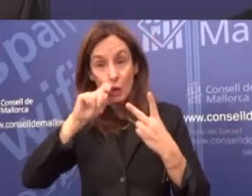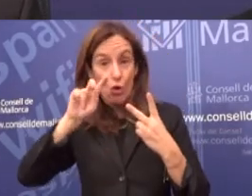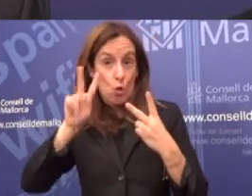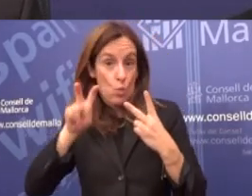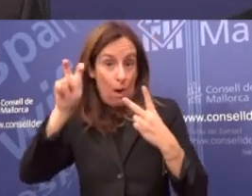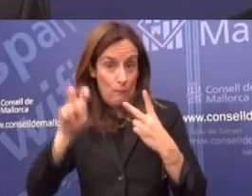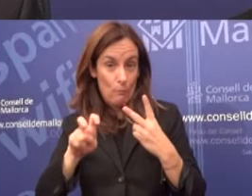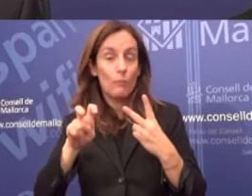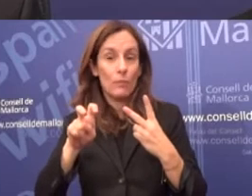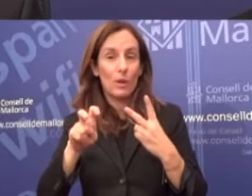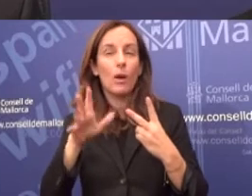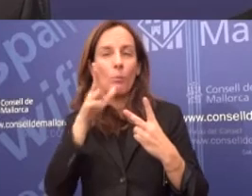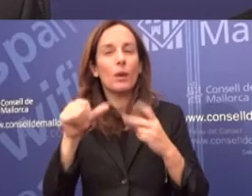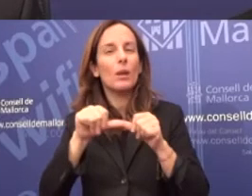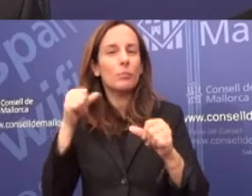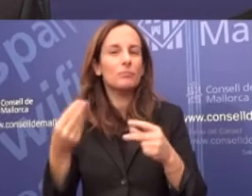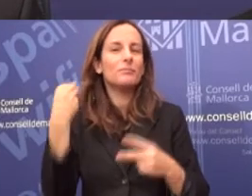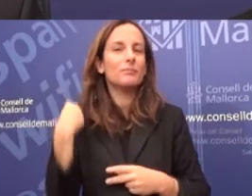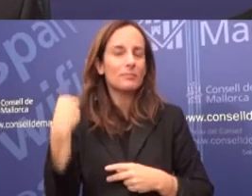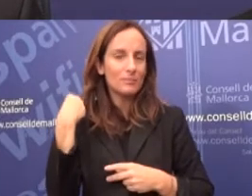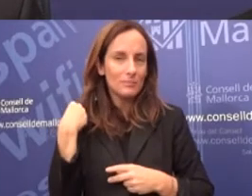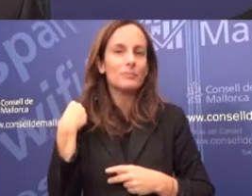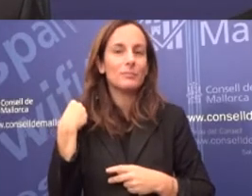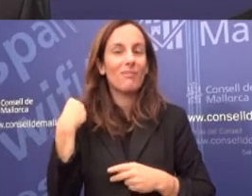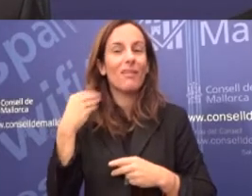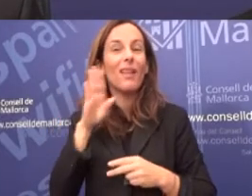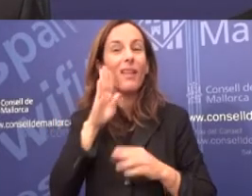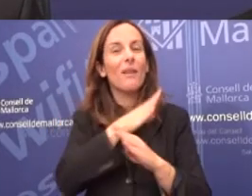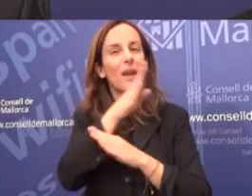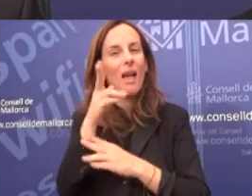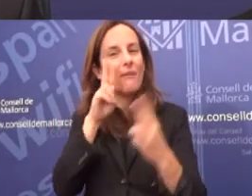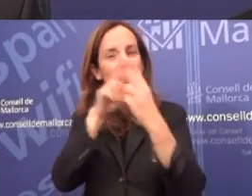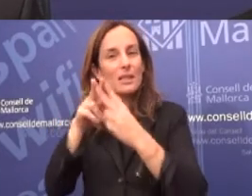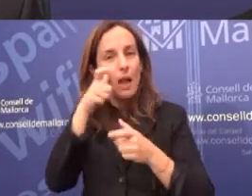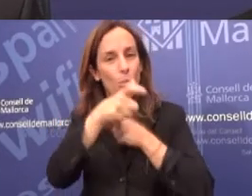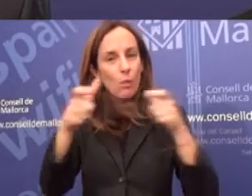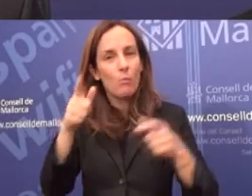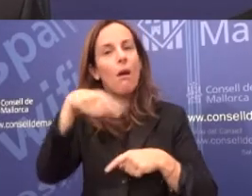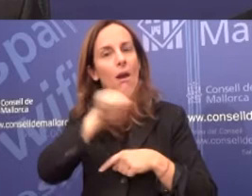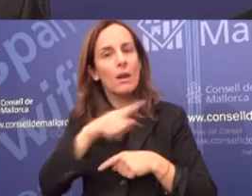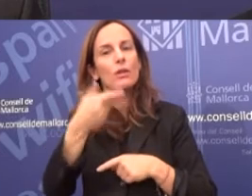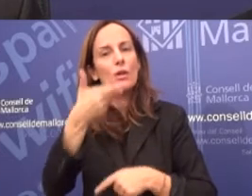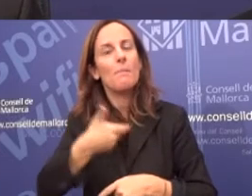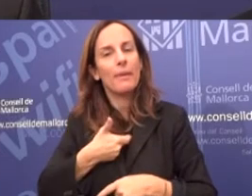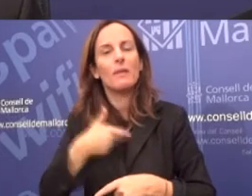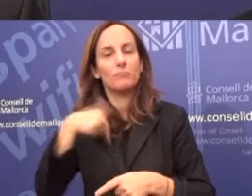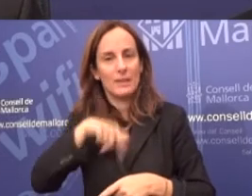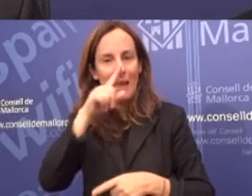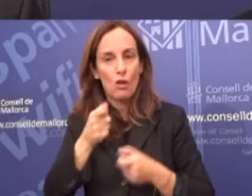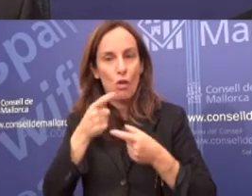novedat, per aquest 2015, era una petició que se mos havia anat formulant a les diferents visites que feiem en els municipis,